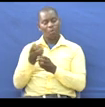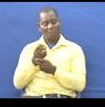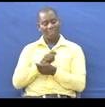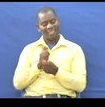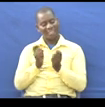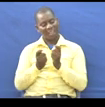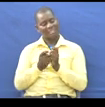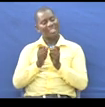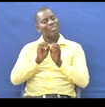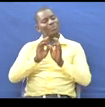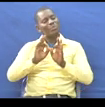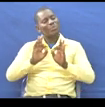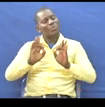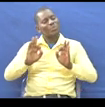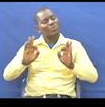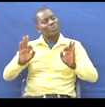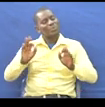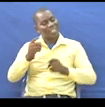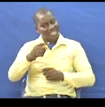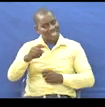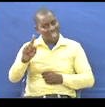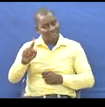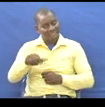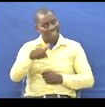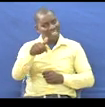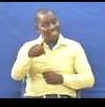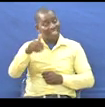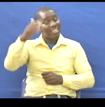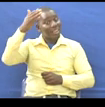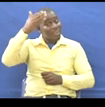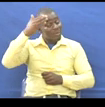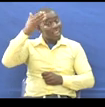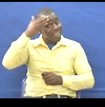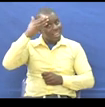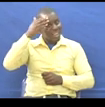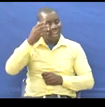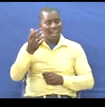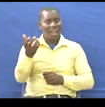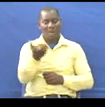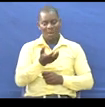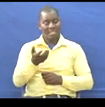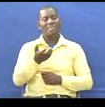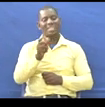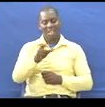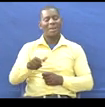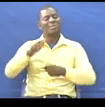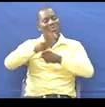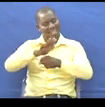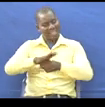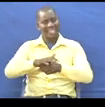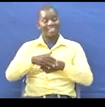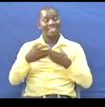Lio Bora Mzuri Na Enye Ujumbo Wewe Weweka Kwa Hazira Yako Basi Mpaka